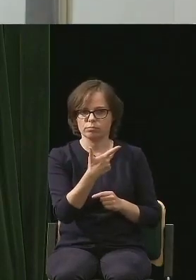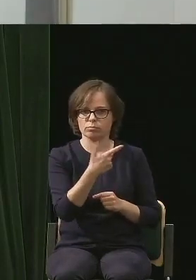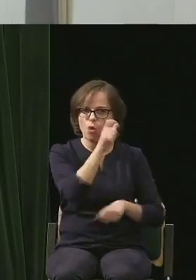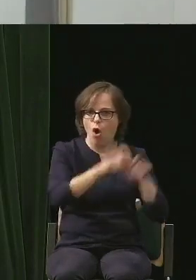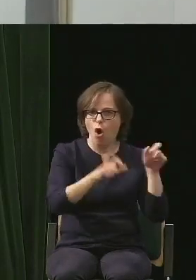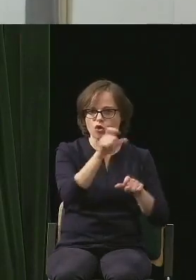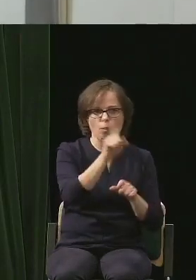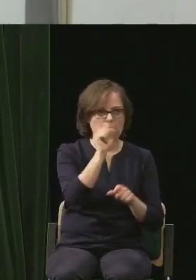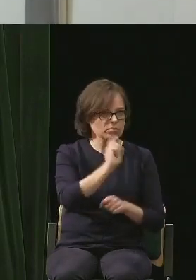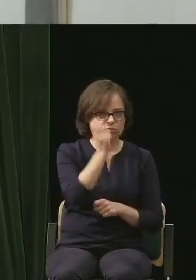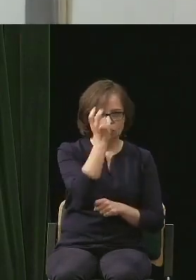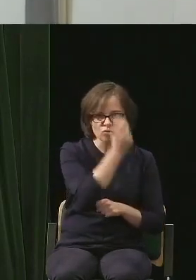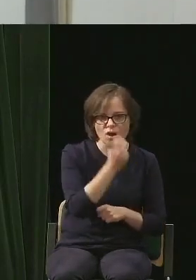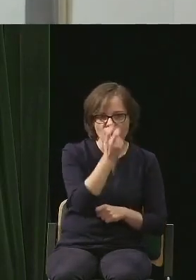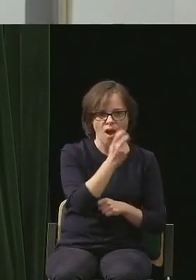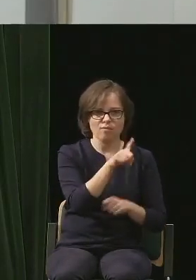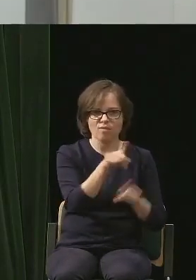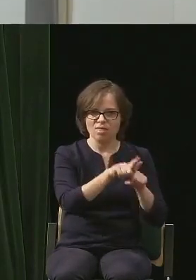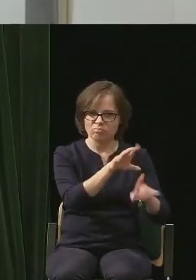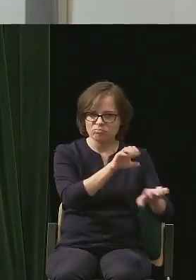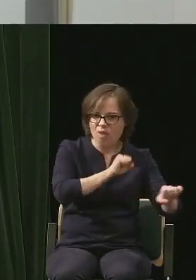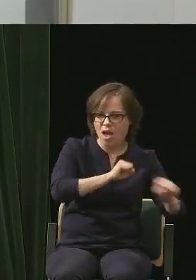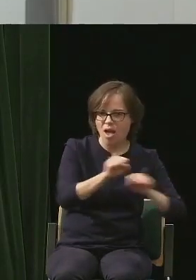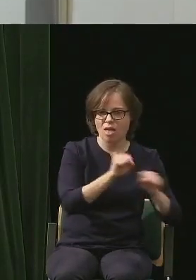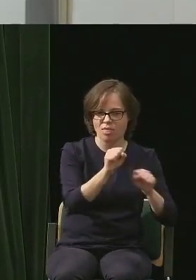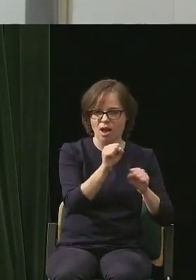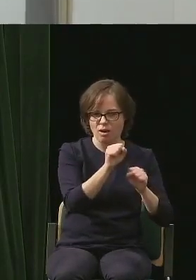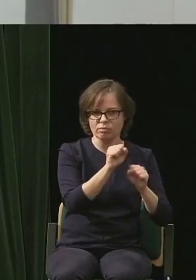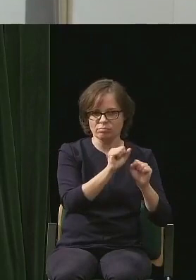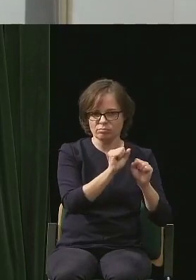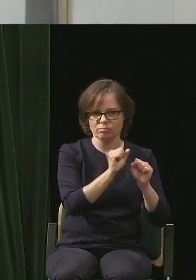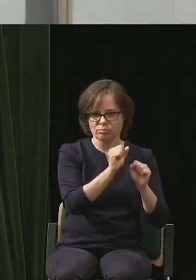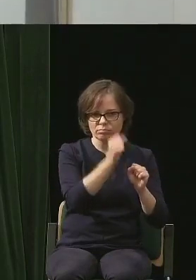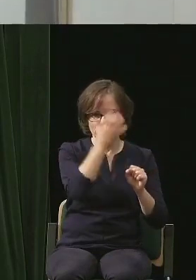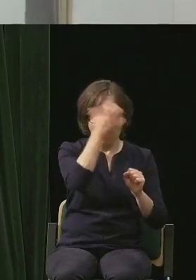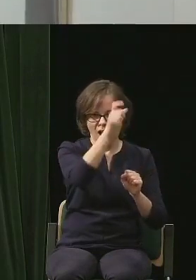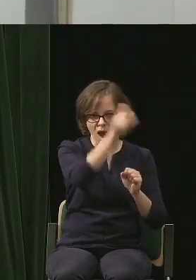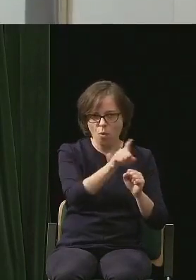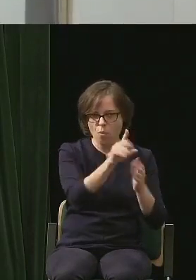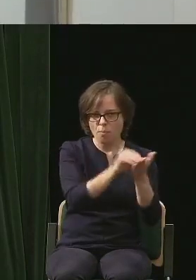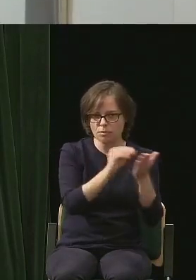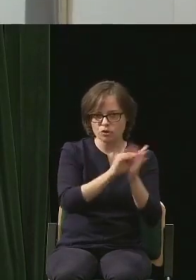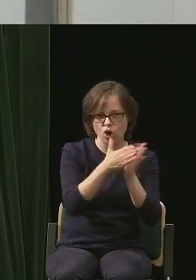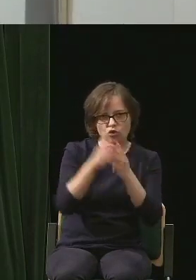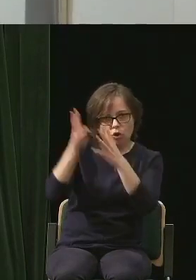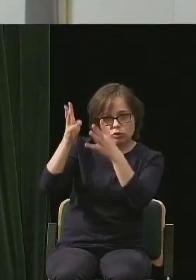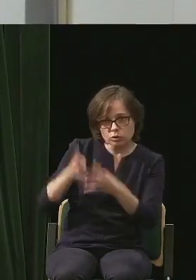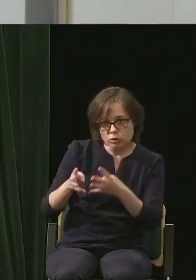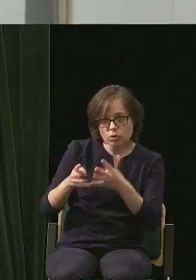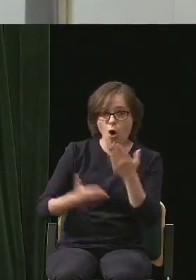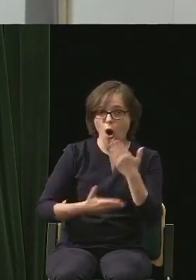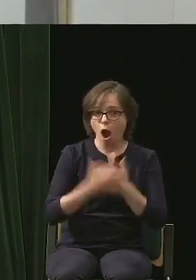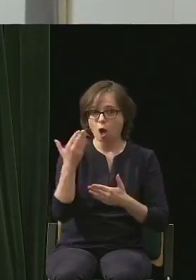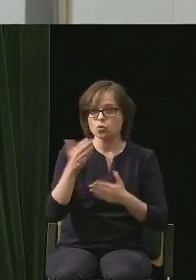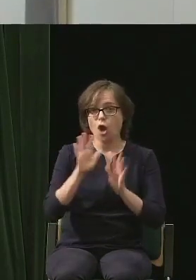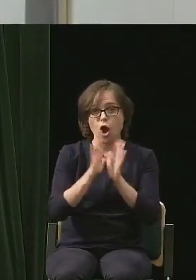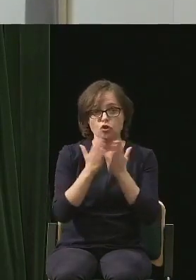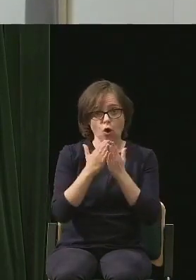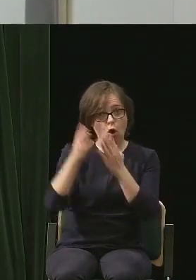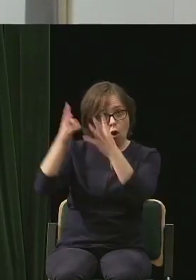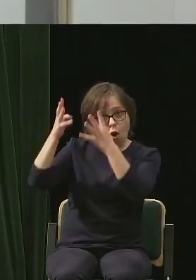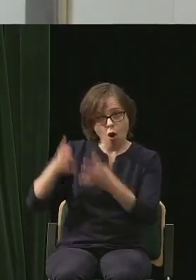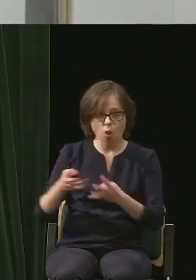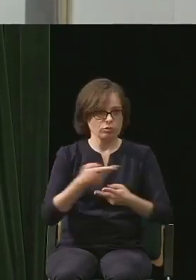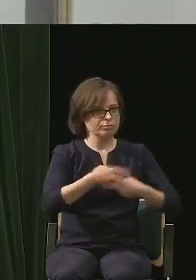takich energetycznych właśnie autorów powoduje, że natychmiast te książki się sprzedają. W ogóle